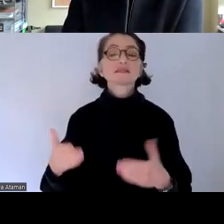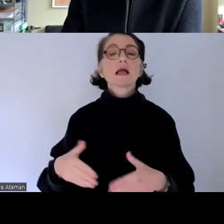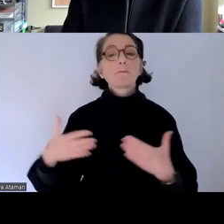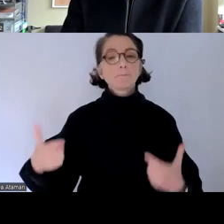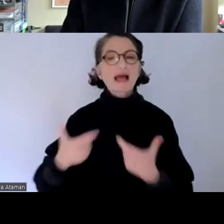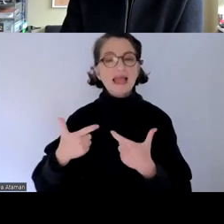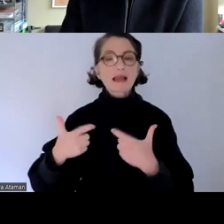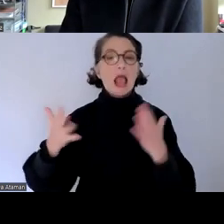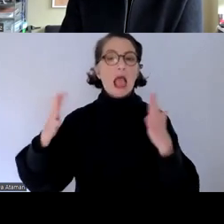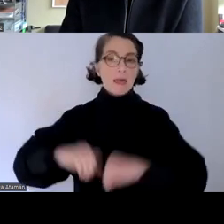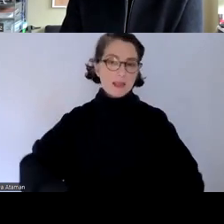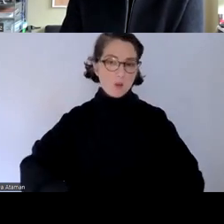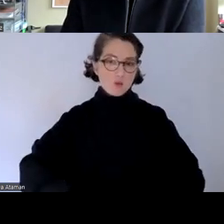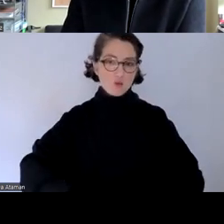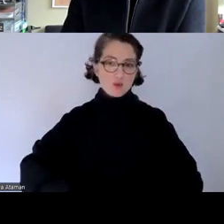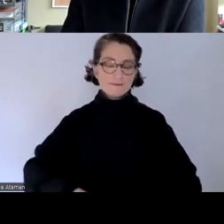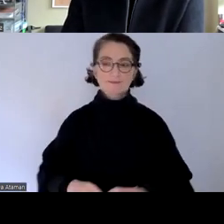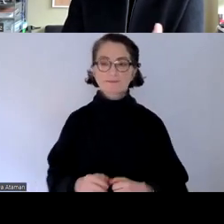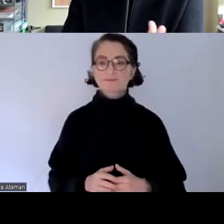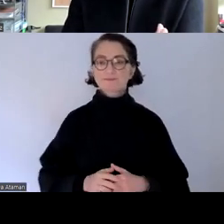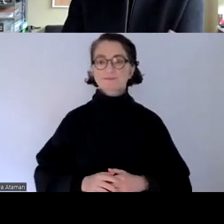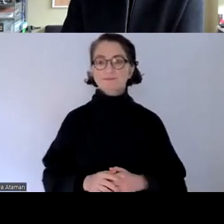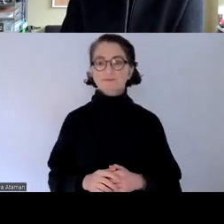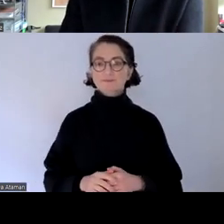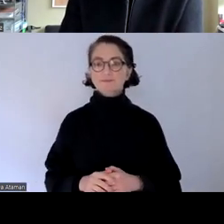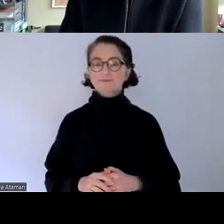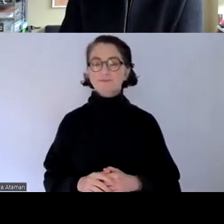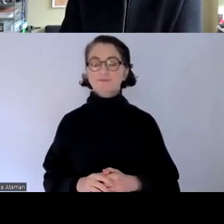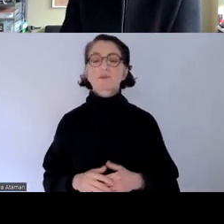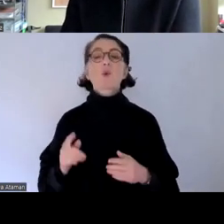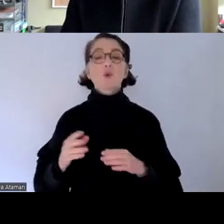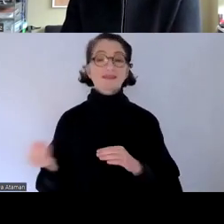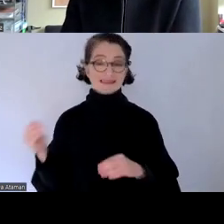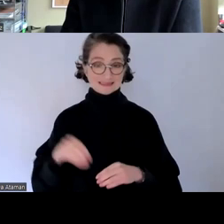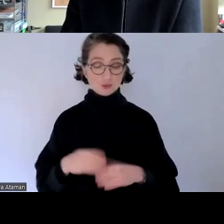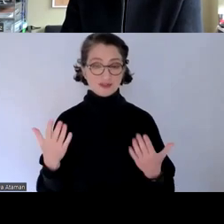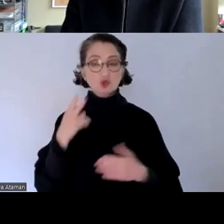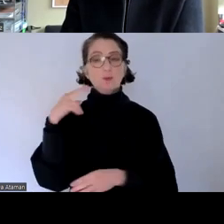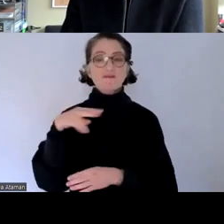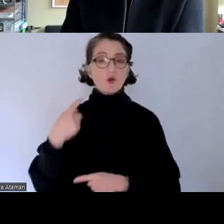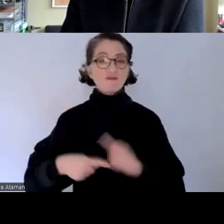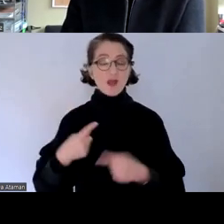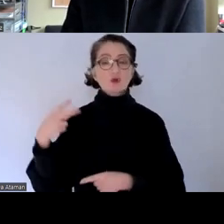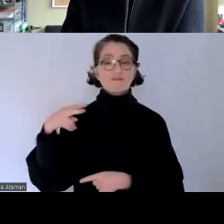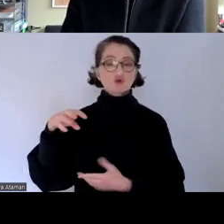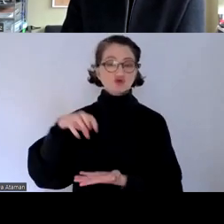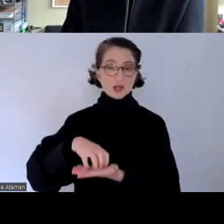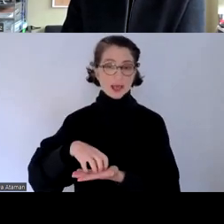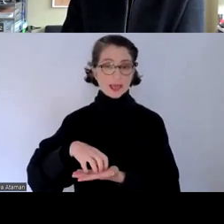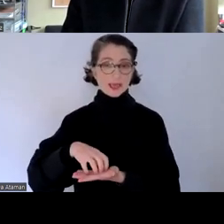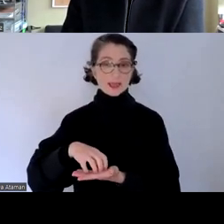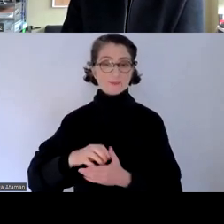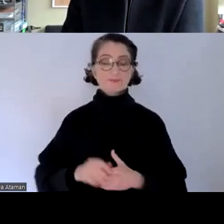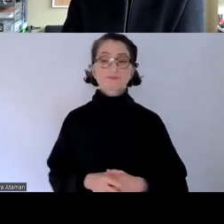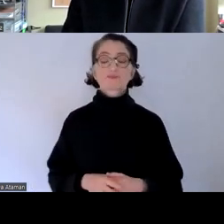darüber hinaus gibt es dann eben überwachungsverfahren und überwachungsstellen und auch das